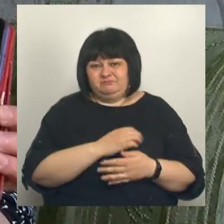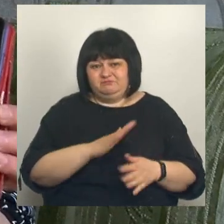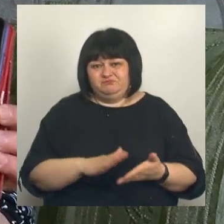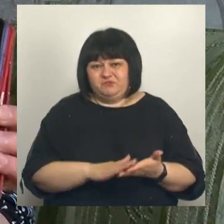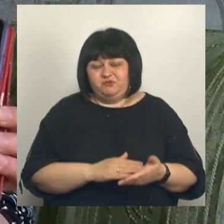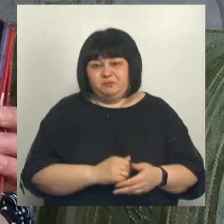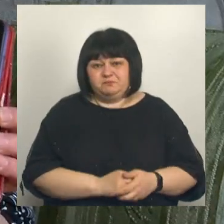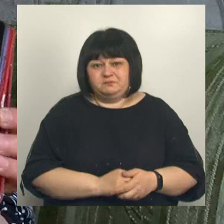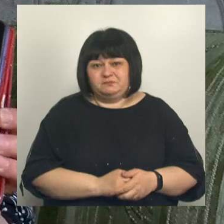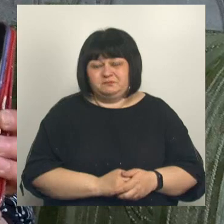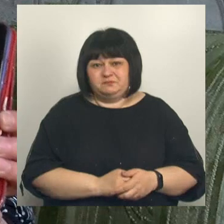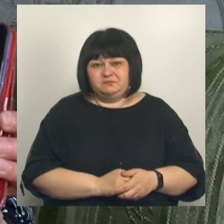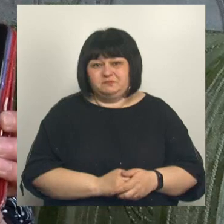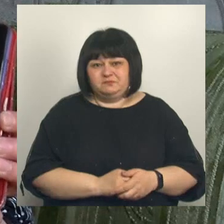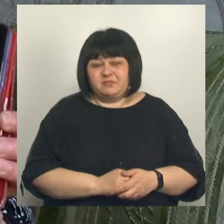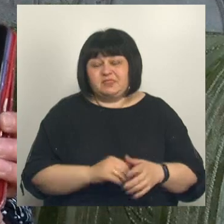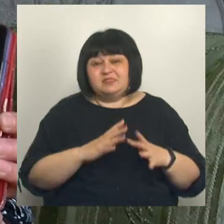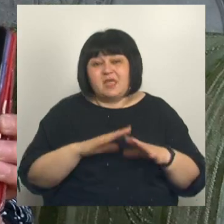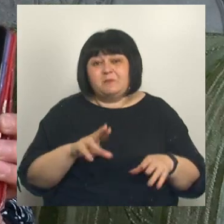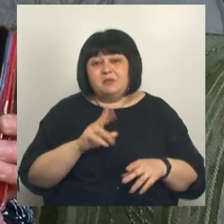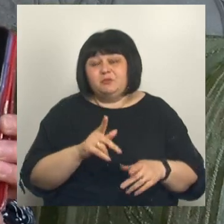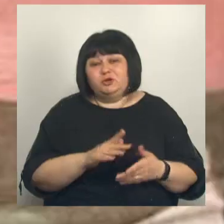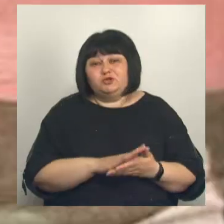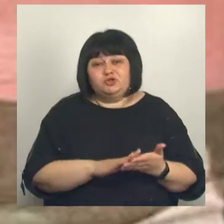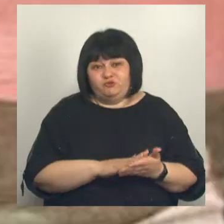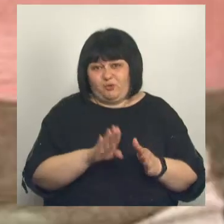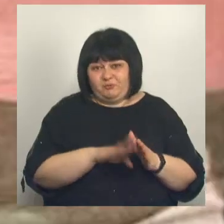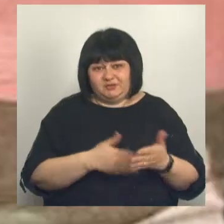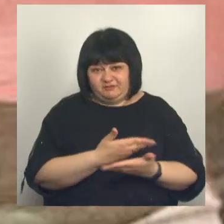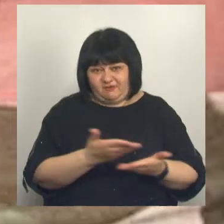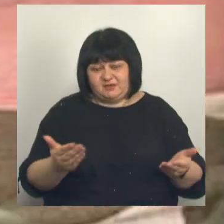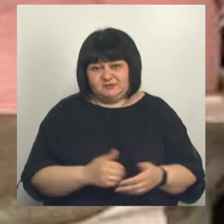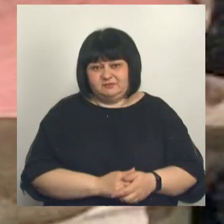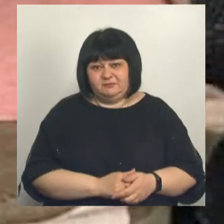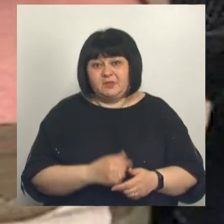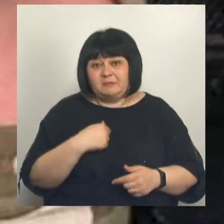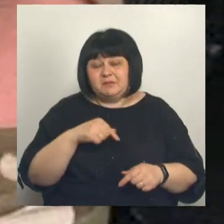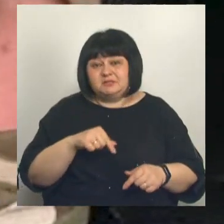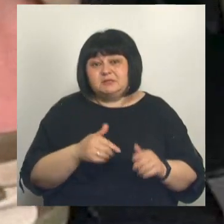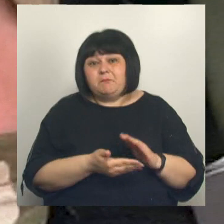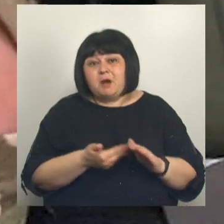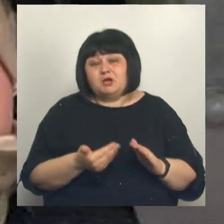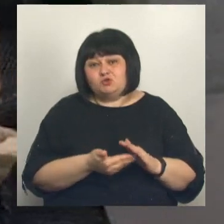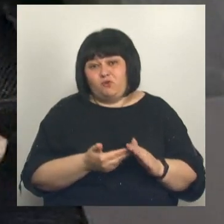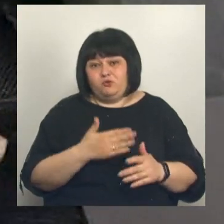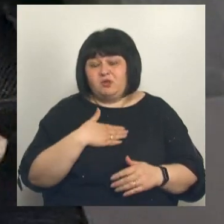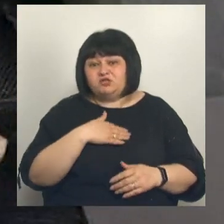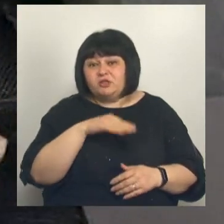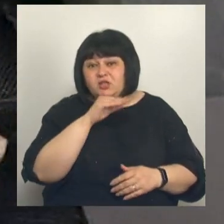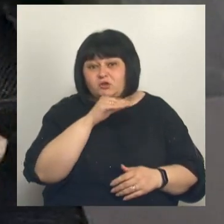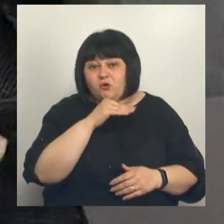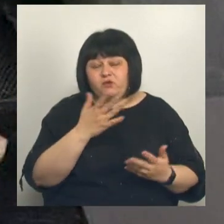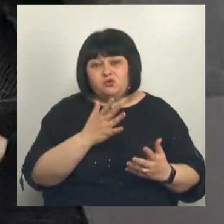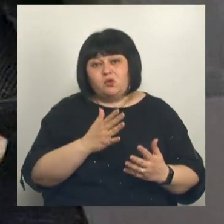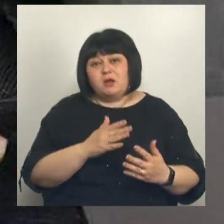И не было бы ничего без вас. А мы здесь по зову наших дедов, которые